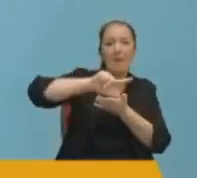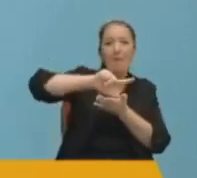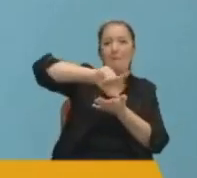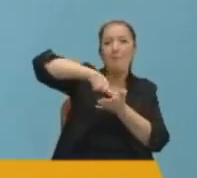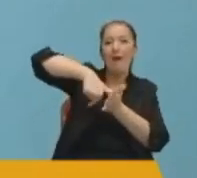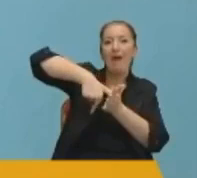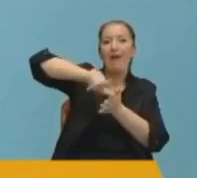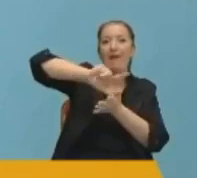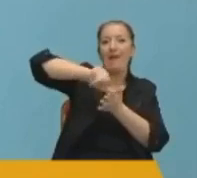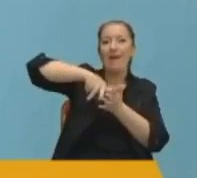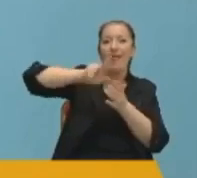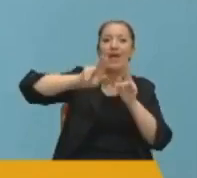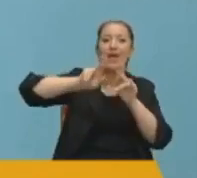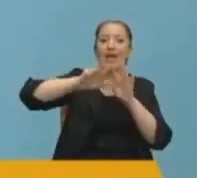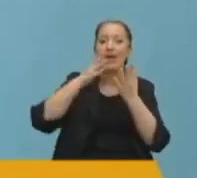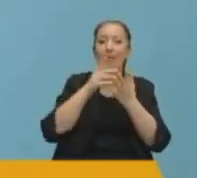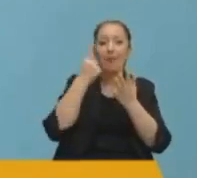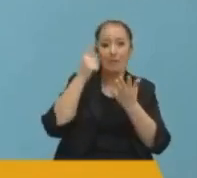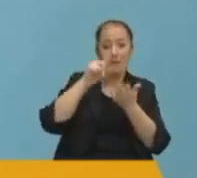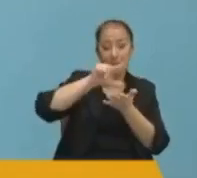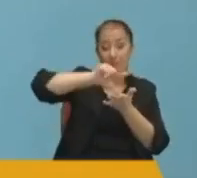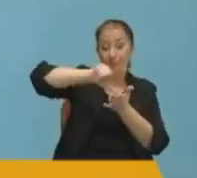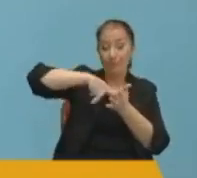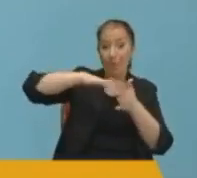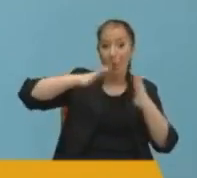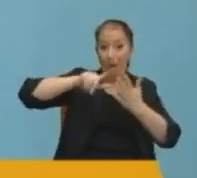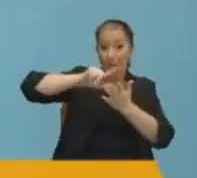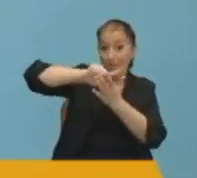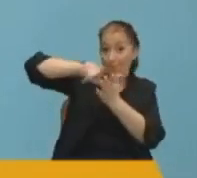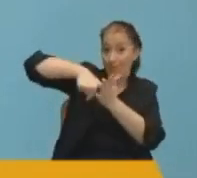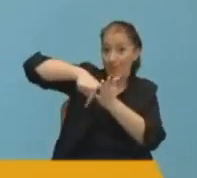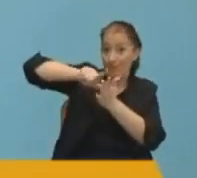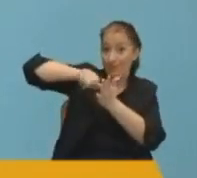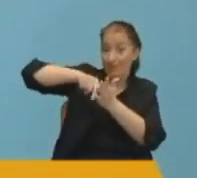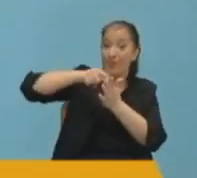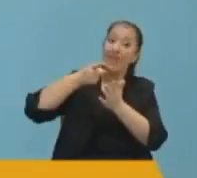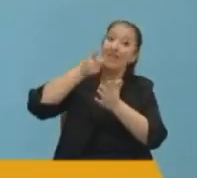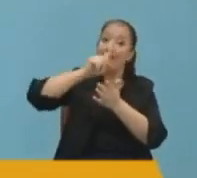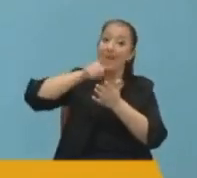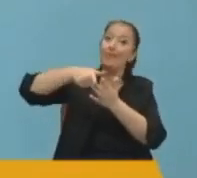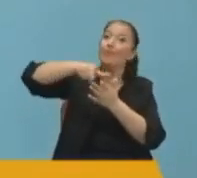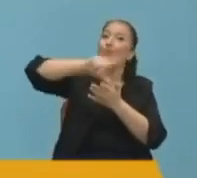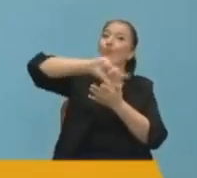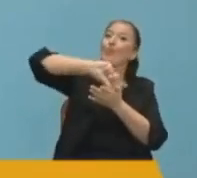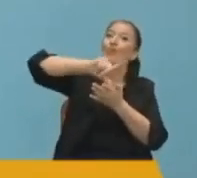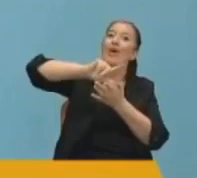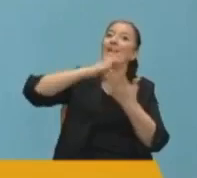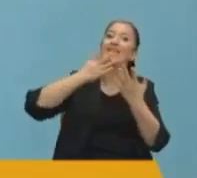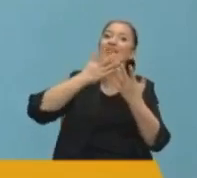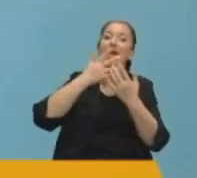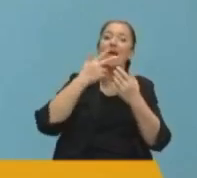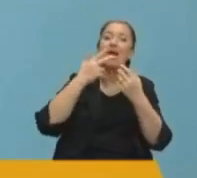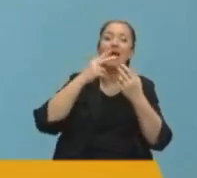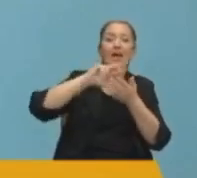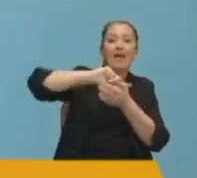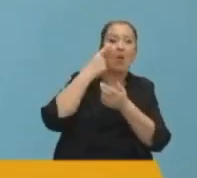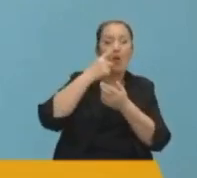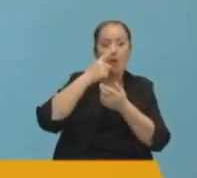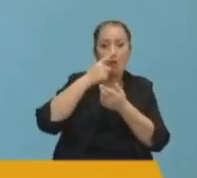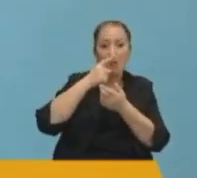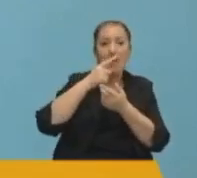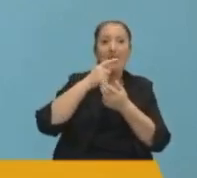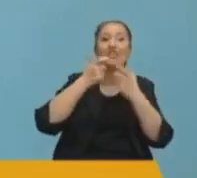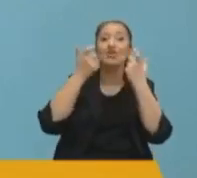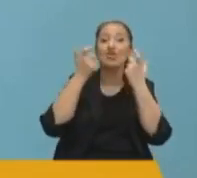şehrin ve manevi dünyasına ve moral dünyasına mıhlamalı, diğer ucuyla da olabildiğince geniş bir vizyonla çark etmeli,